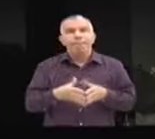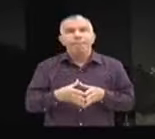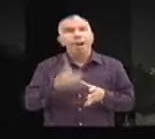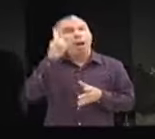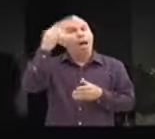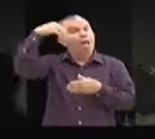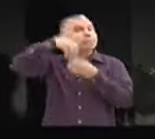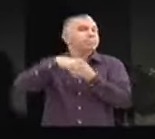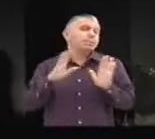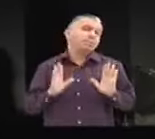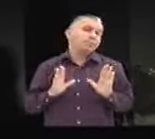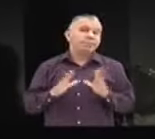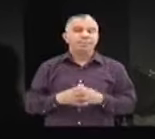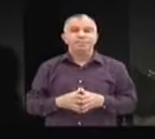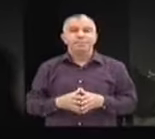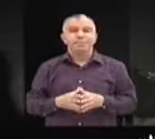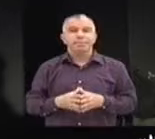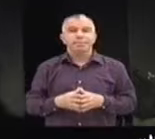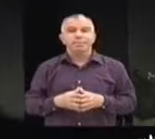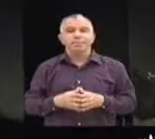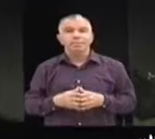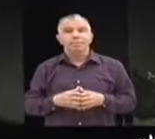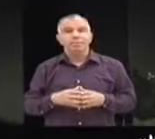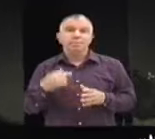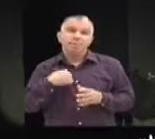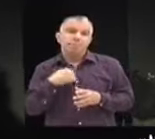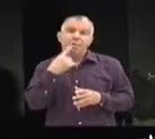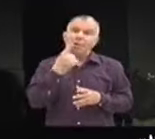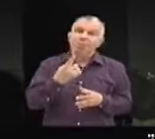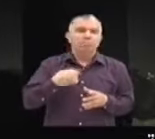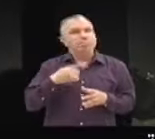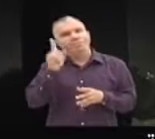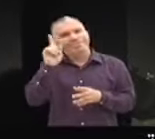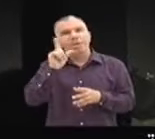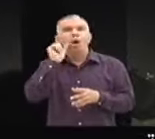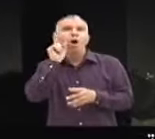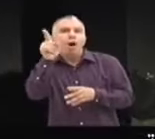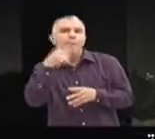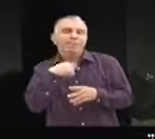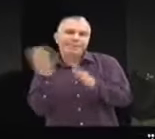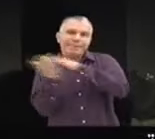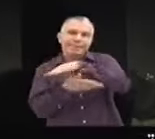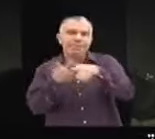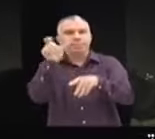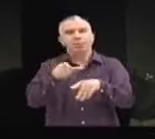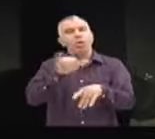Avec le chinois dans le B. Ah, on ne pas dire que c moi qui ai profité des arabes de questions familiales.